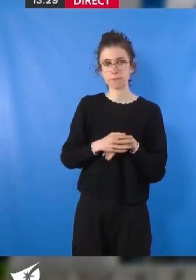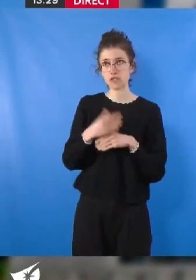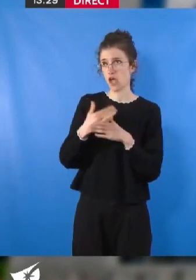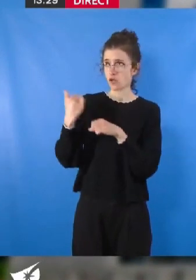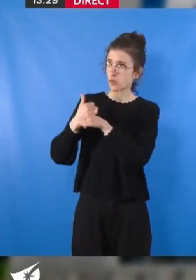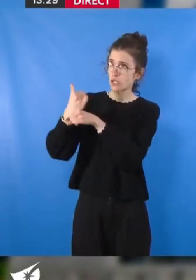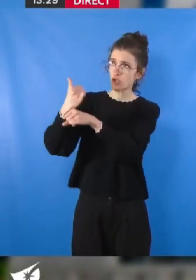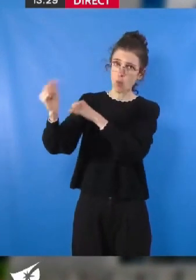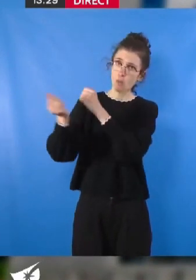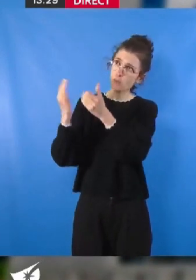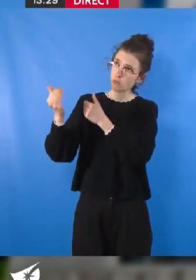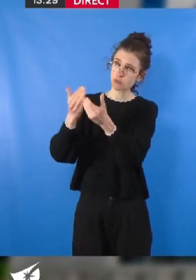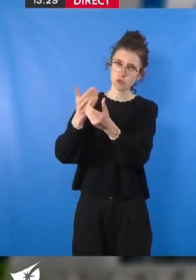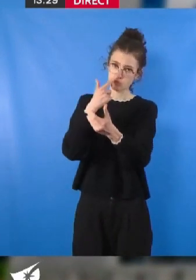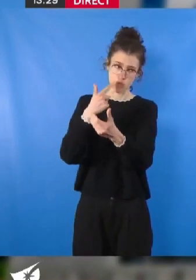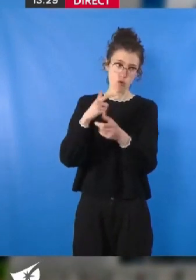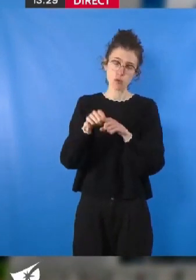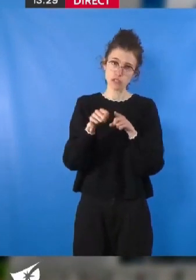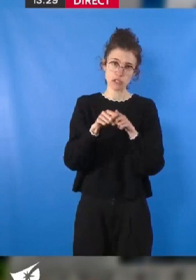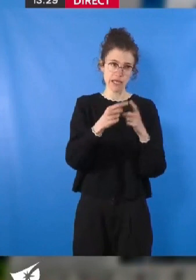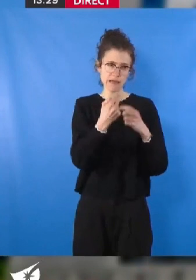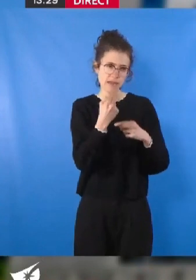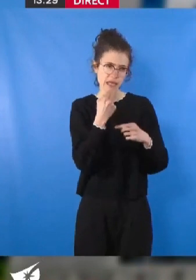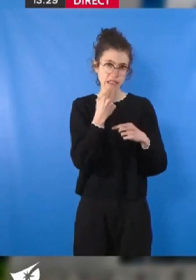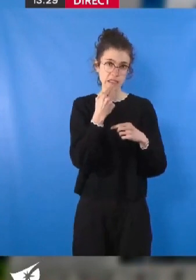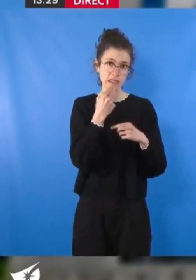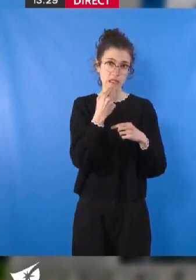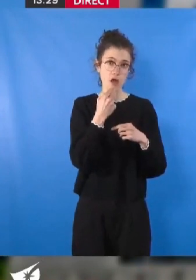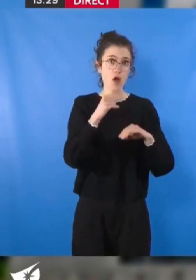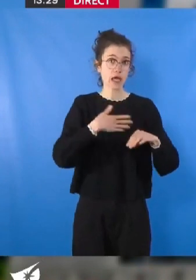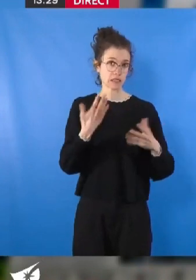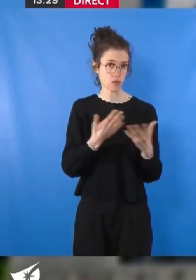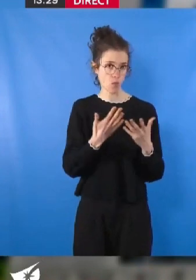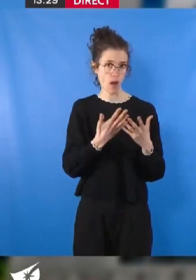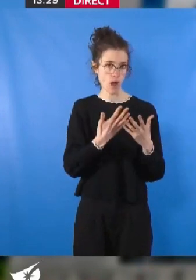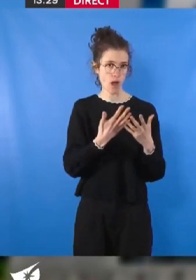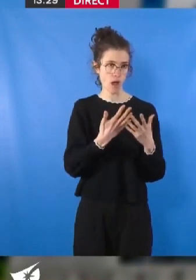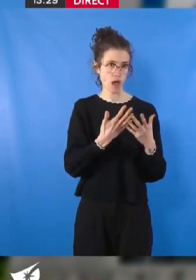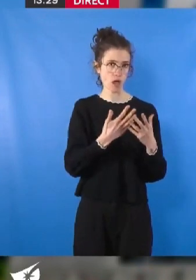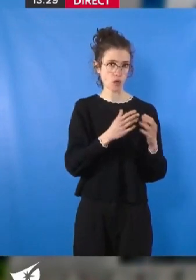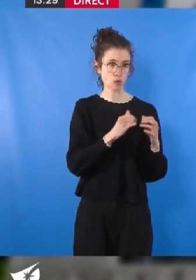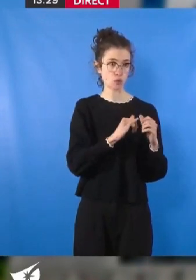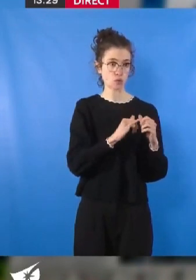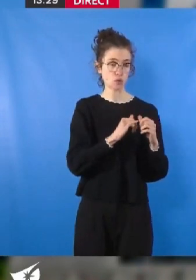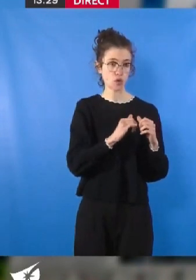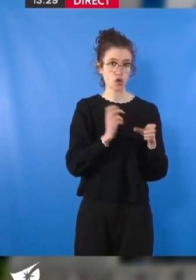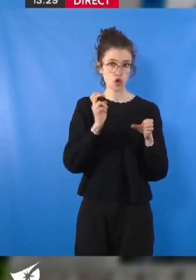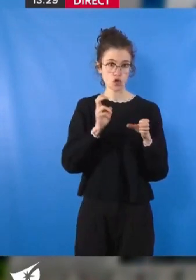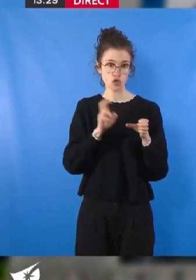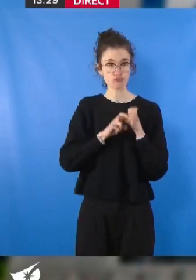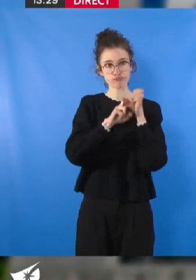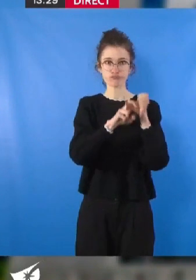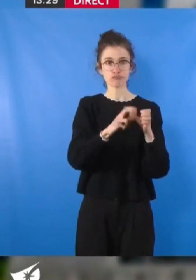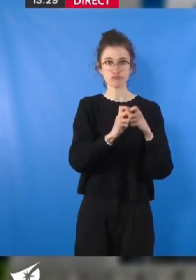de l'efficacité, les temps de parcours sont essentiels, le succès du chronobus nous l'a démontré. Un certain